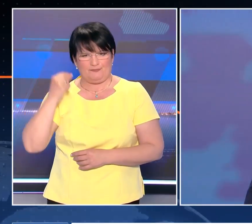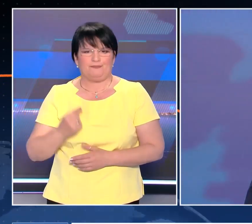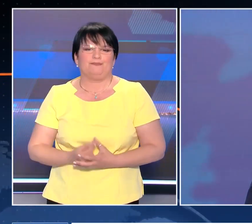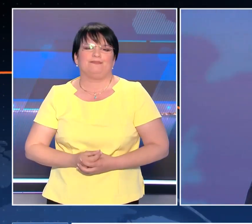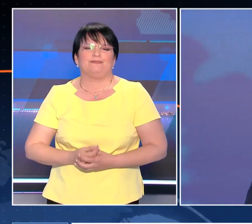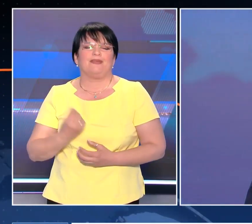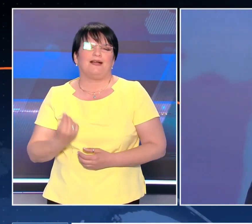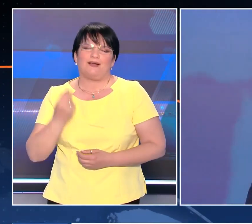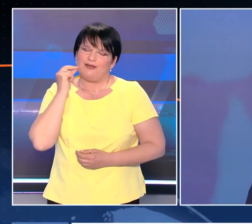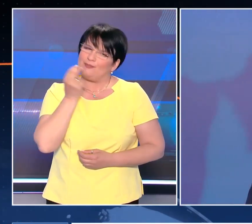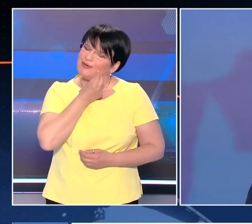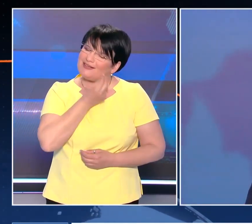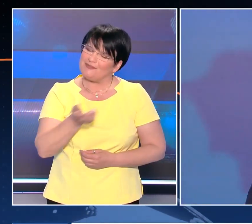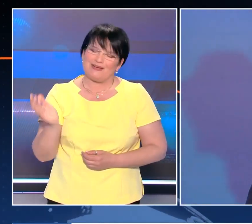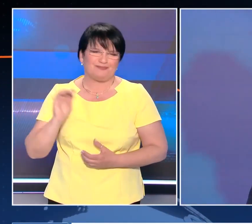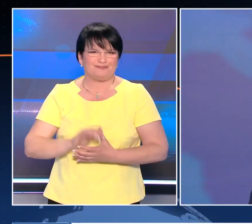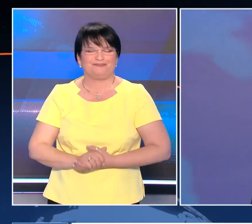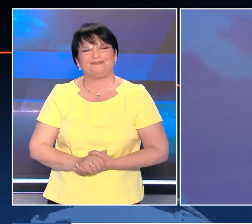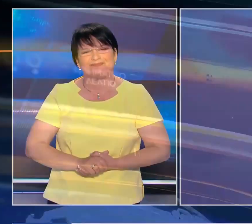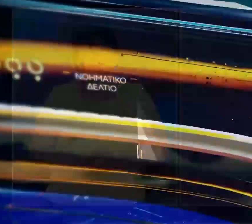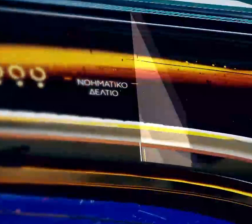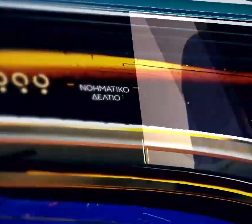με τη Ματίνα Παπαδέα. Καλό απόγευμα σε όλους.